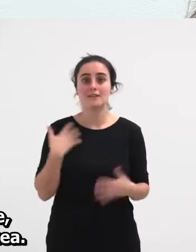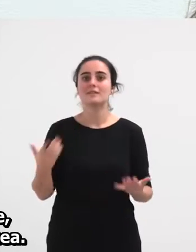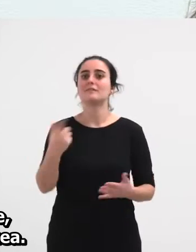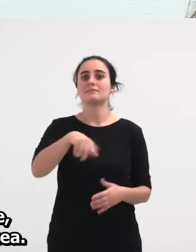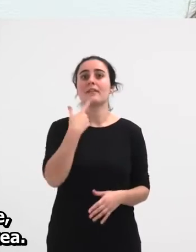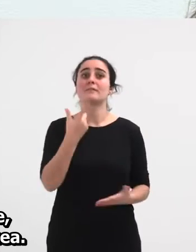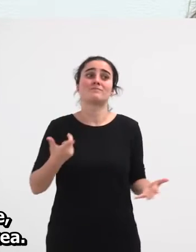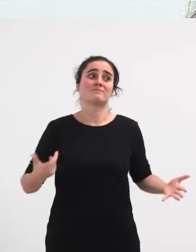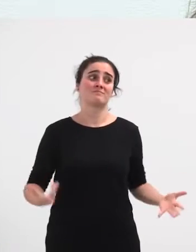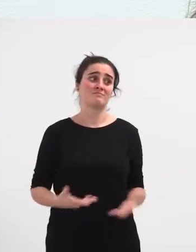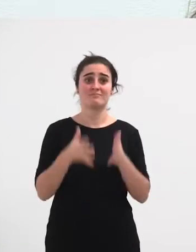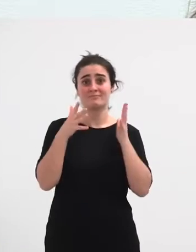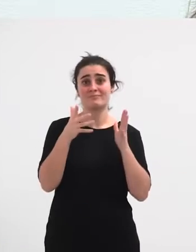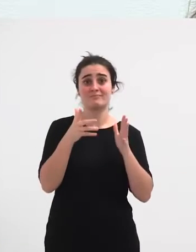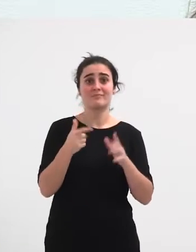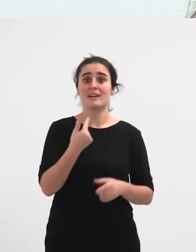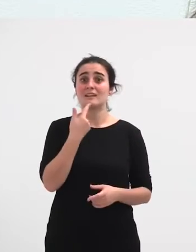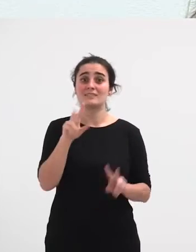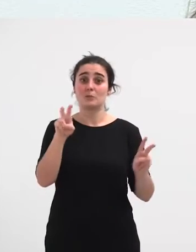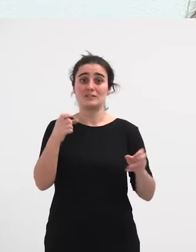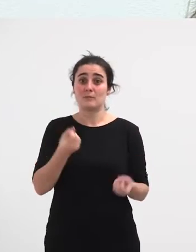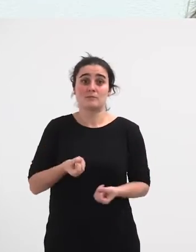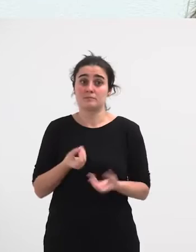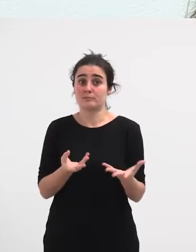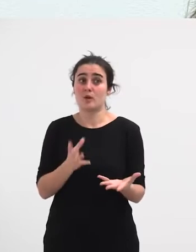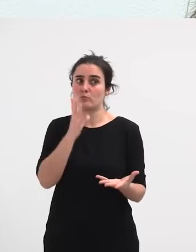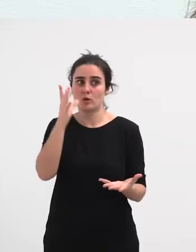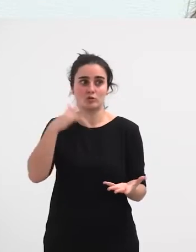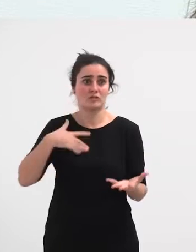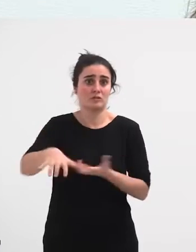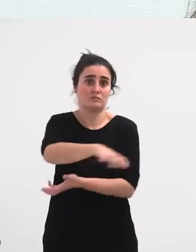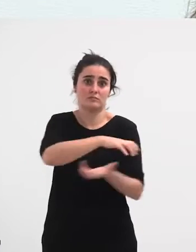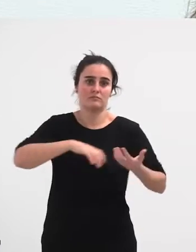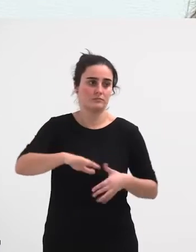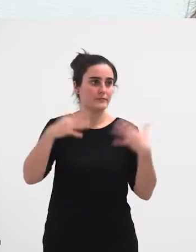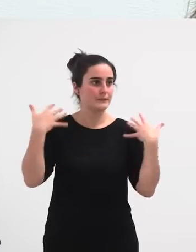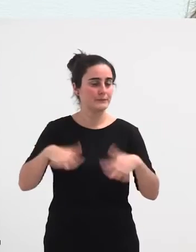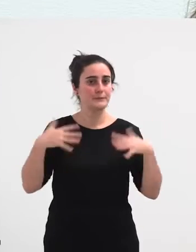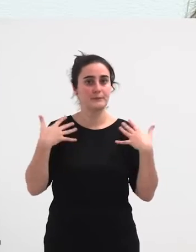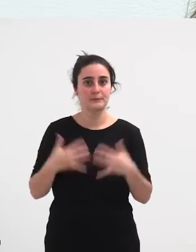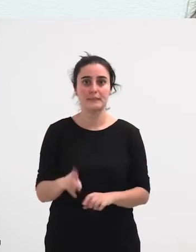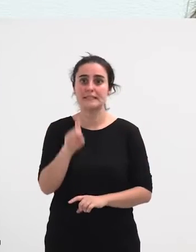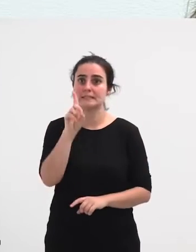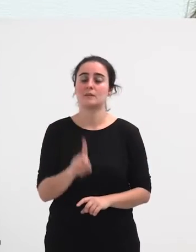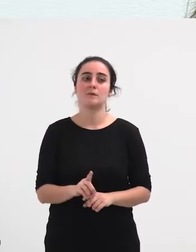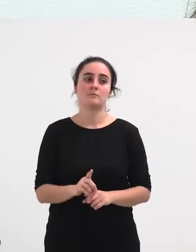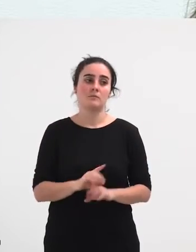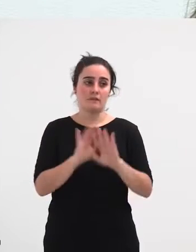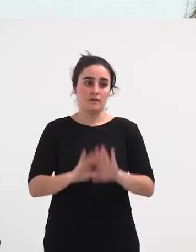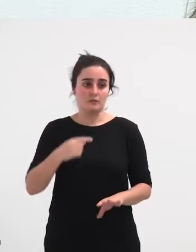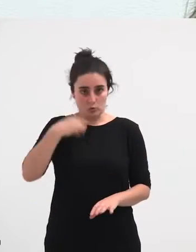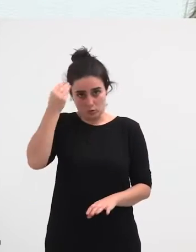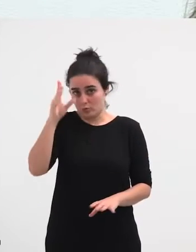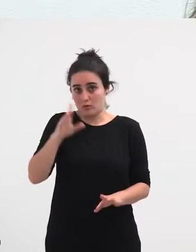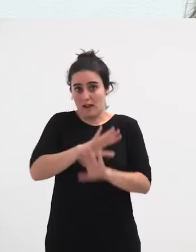horrelako zerbait eipatzea, zeren sortuko litzateke elizkarra izango litzateke esan lukulakoa, eta gainera, seguraski